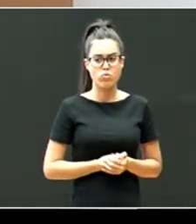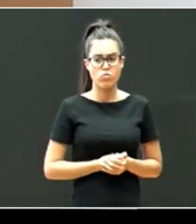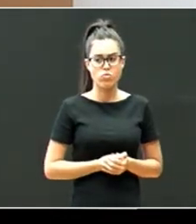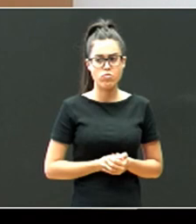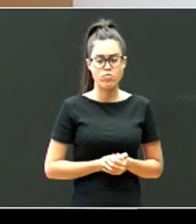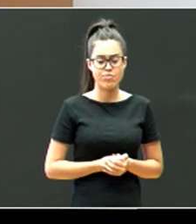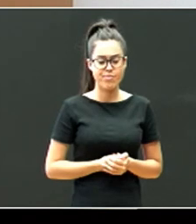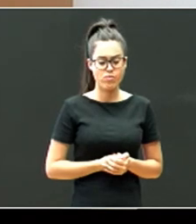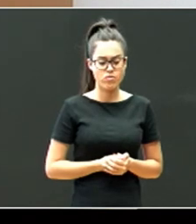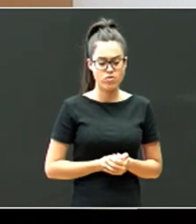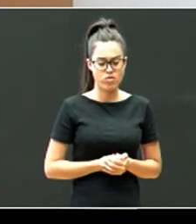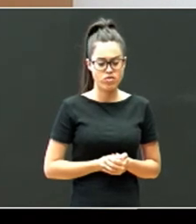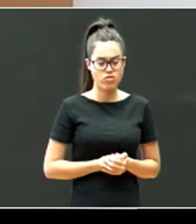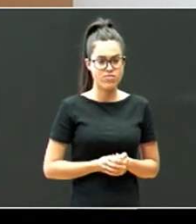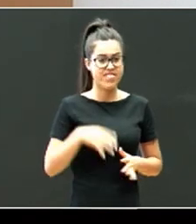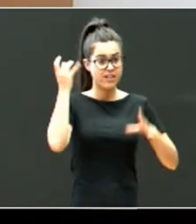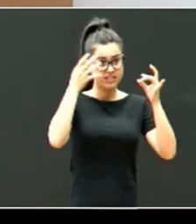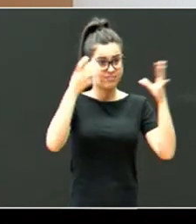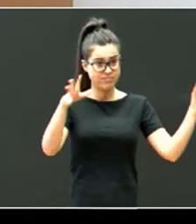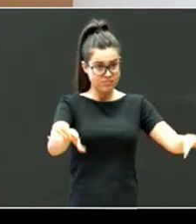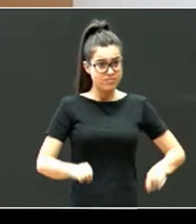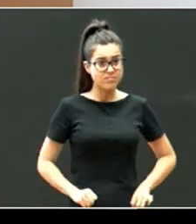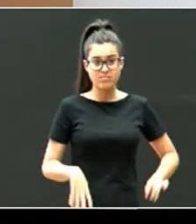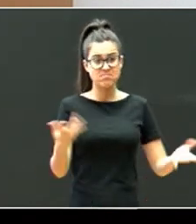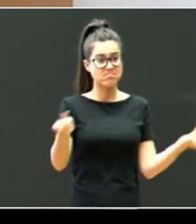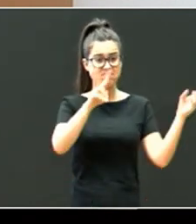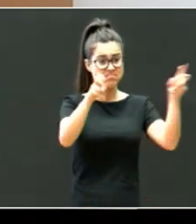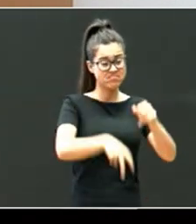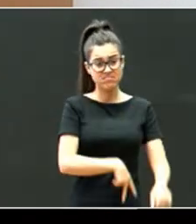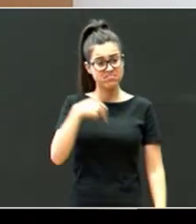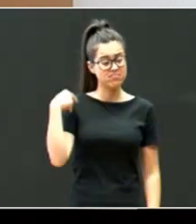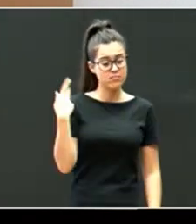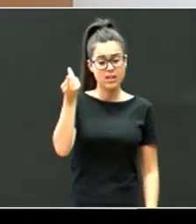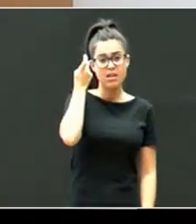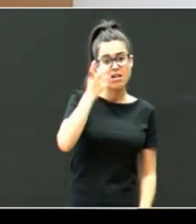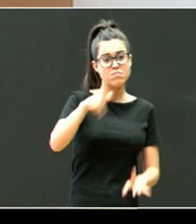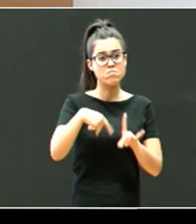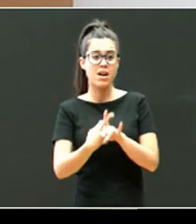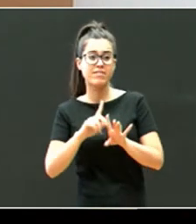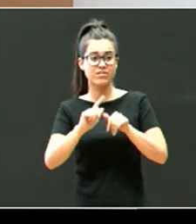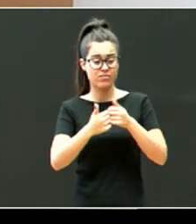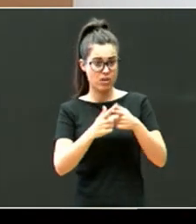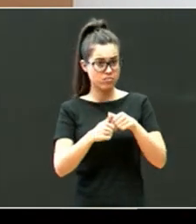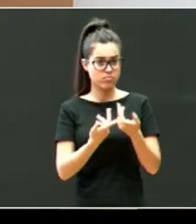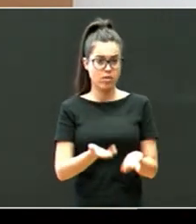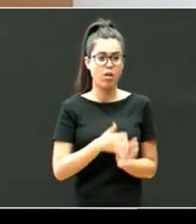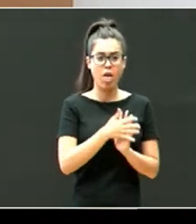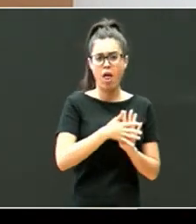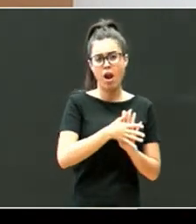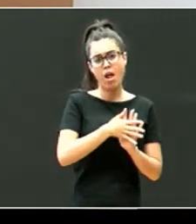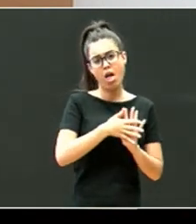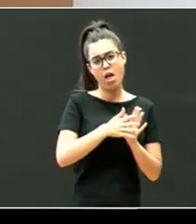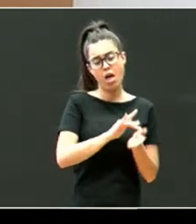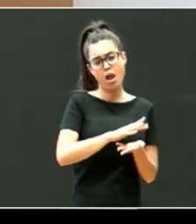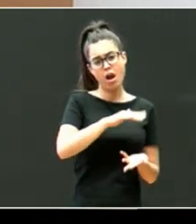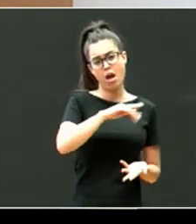adopziaren inguruko, ideia batzu, korokorrak, ikasleak, eta familiak. Oso lusea, eta batez ere